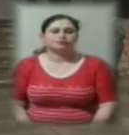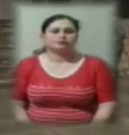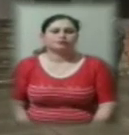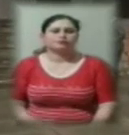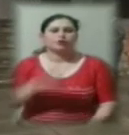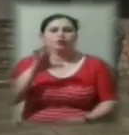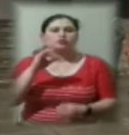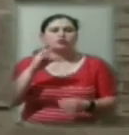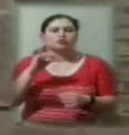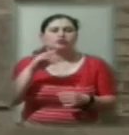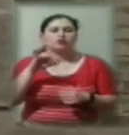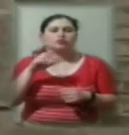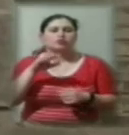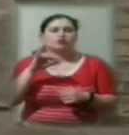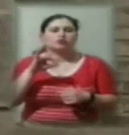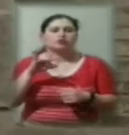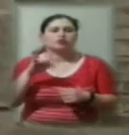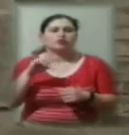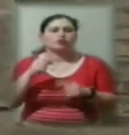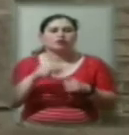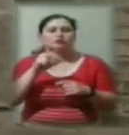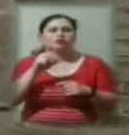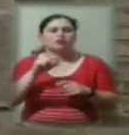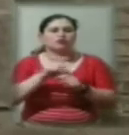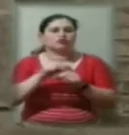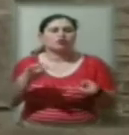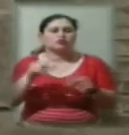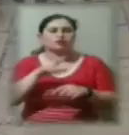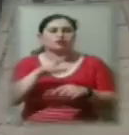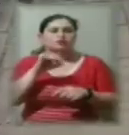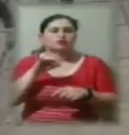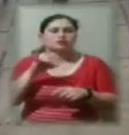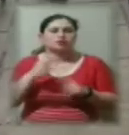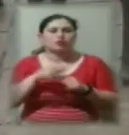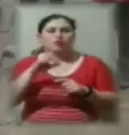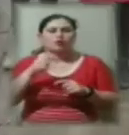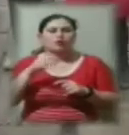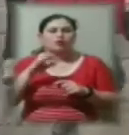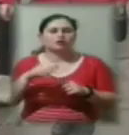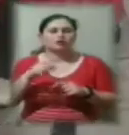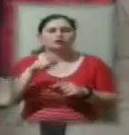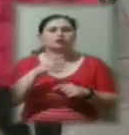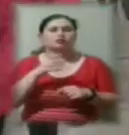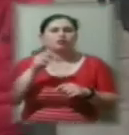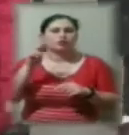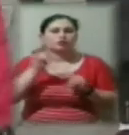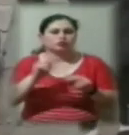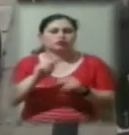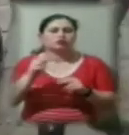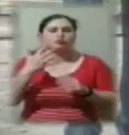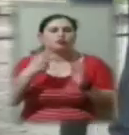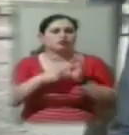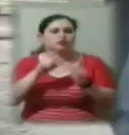медреформи навчальні заклади Херсона залишились без медсестер. Ольга – мати школяра та вчителька 56-го навчально-виховного комплексу.